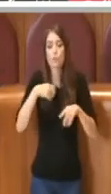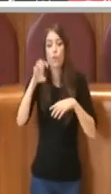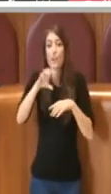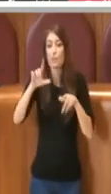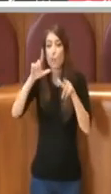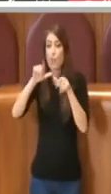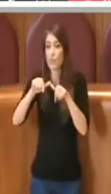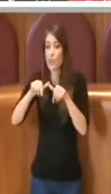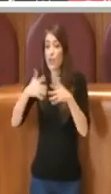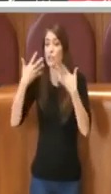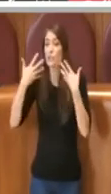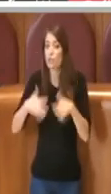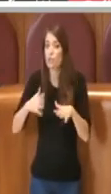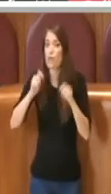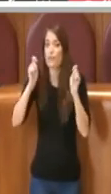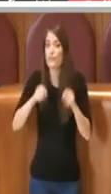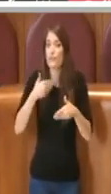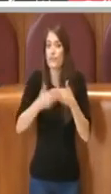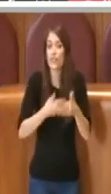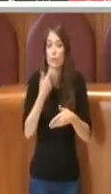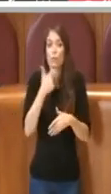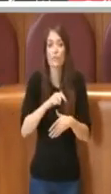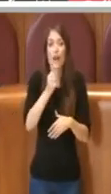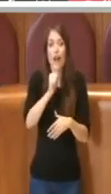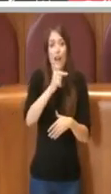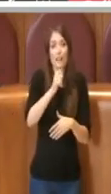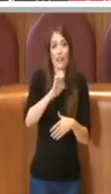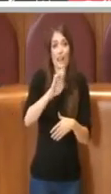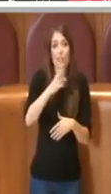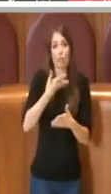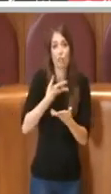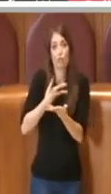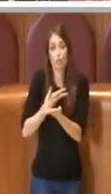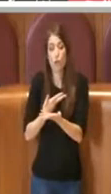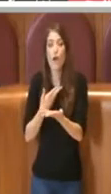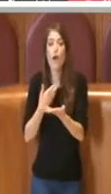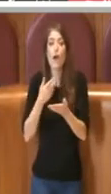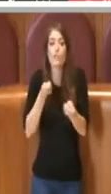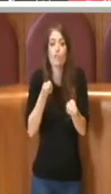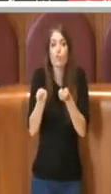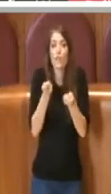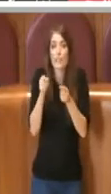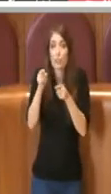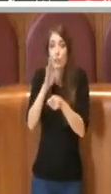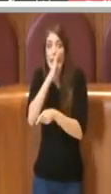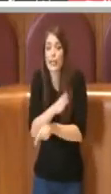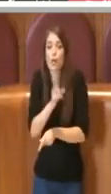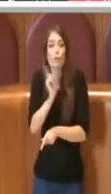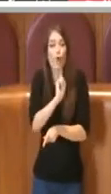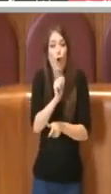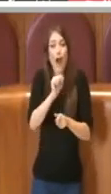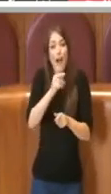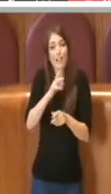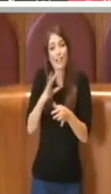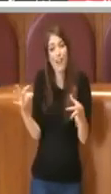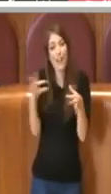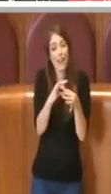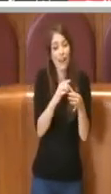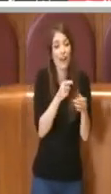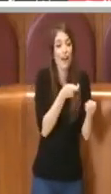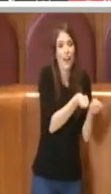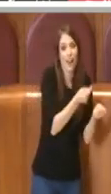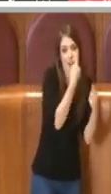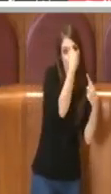Lazio è già avviato perché ha l'Ater, non gestisce direttamente ma gestisce tramite l'Ater. Ora noi siamo in attesa dei